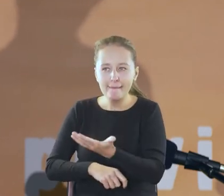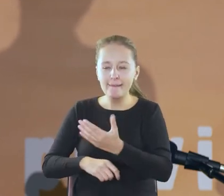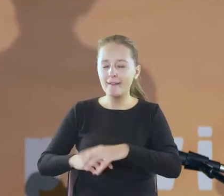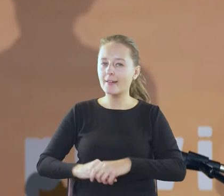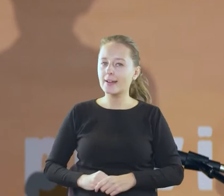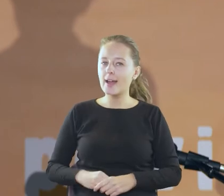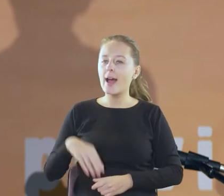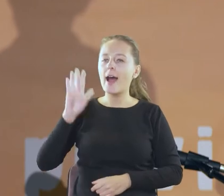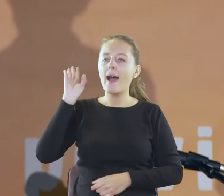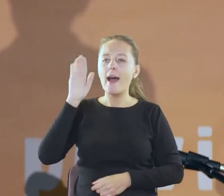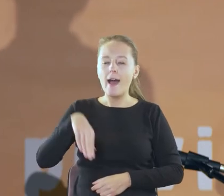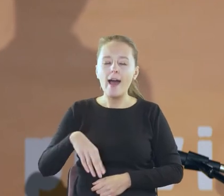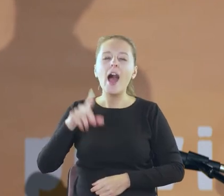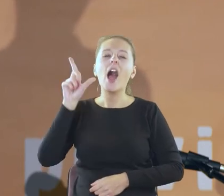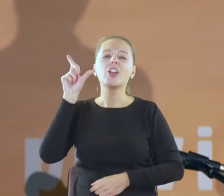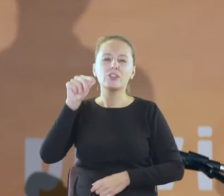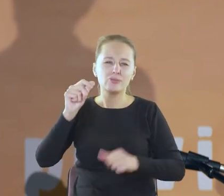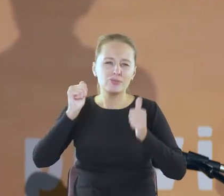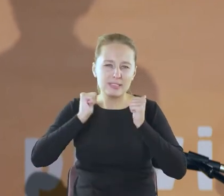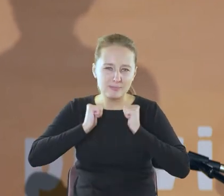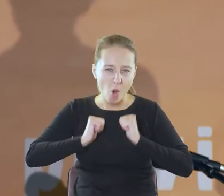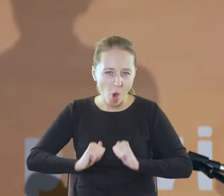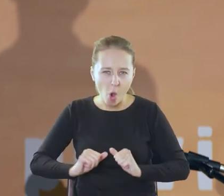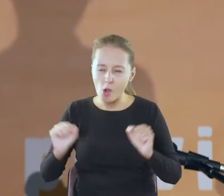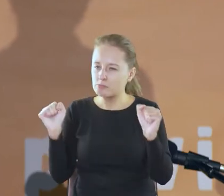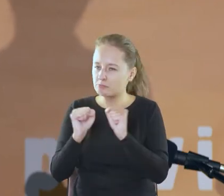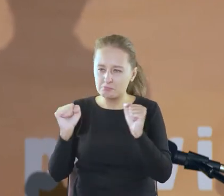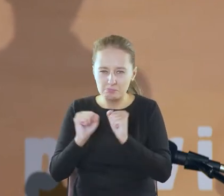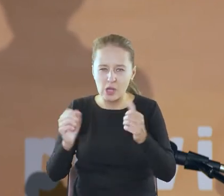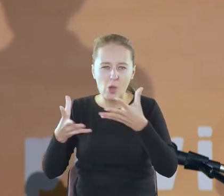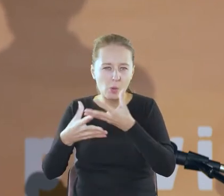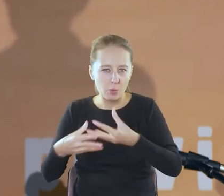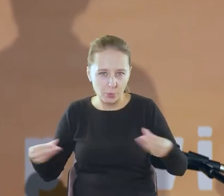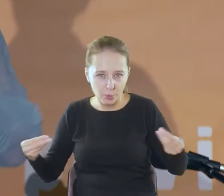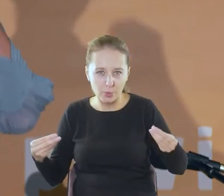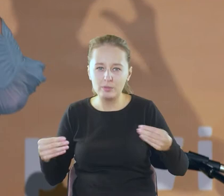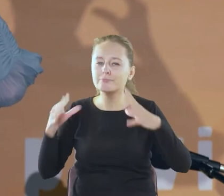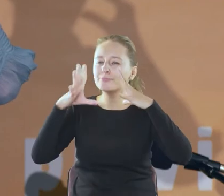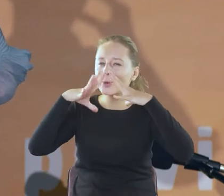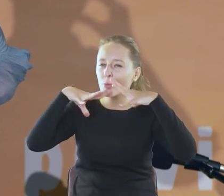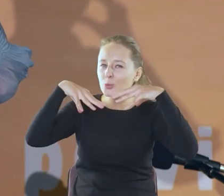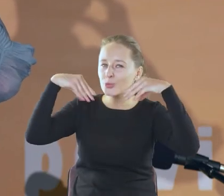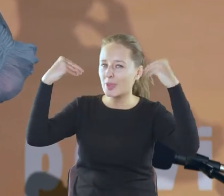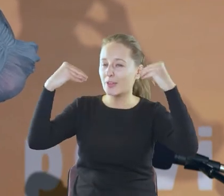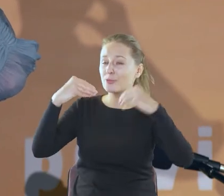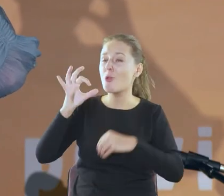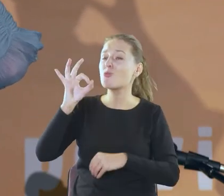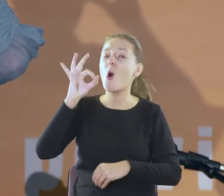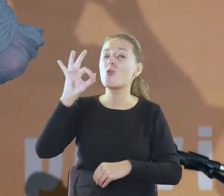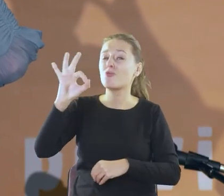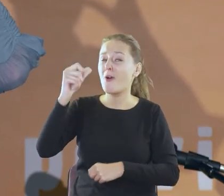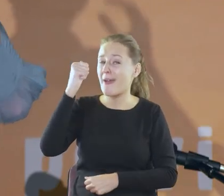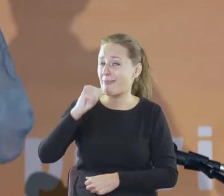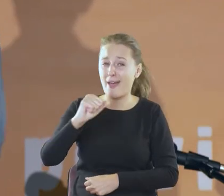Idź, że sobie w pokoju, rzuć bojaźń, rozjaśń, lica, wieczna twa tajemnica,